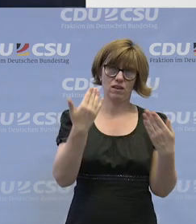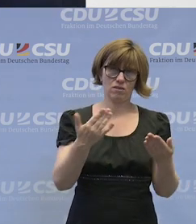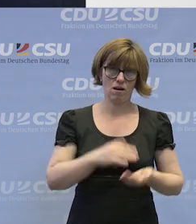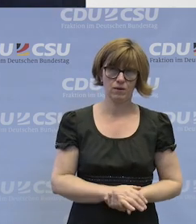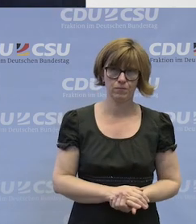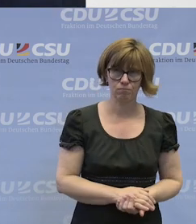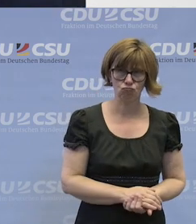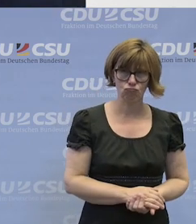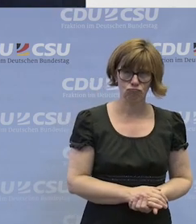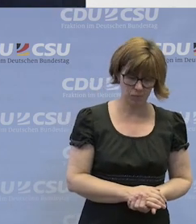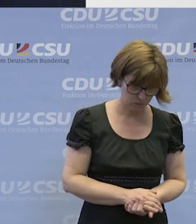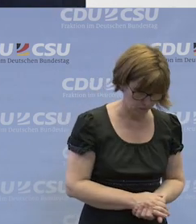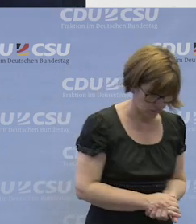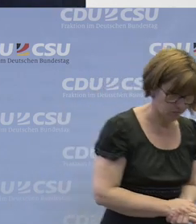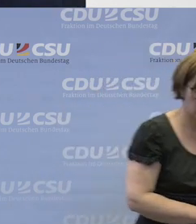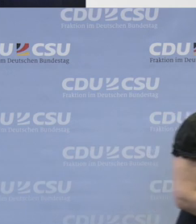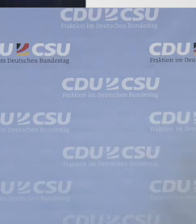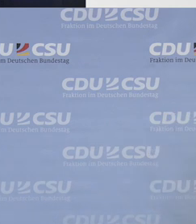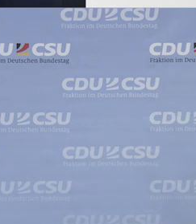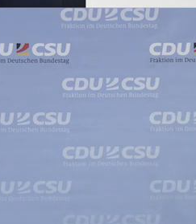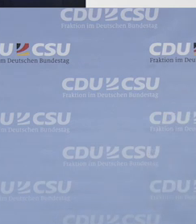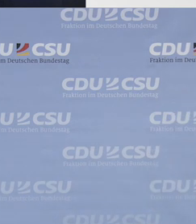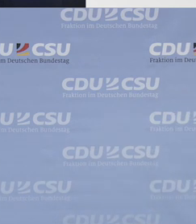Dank. Applaus